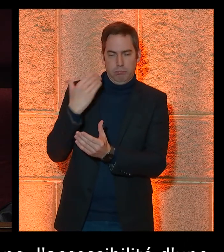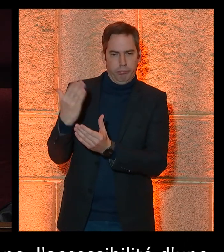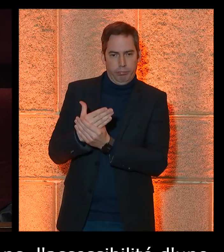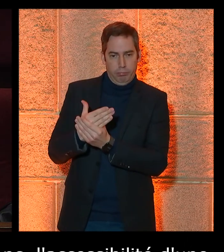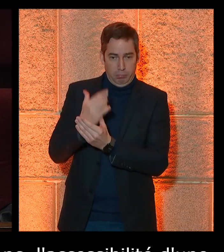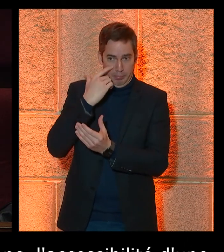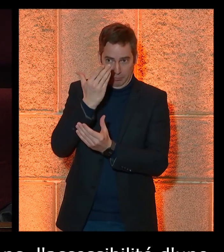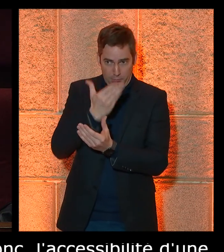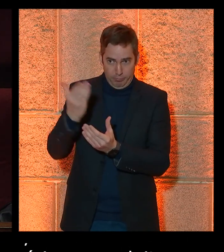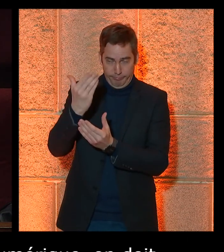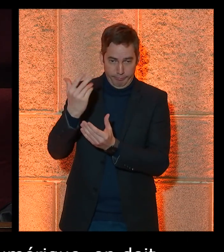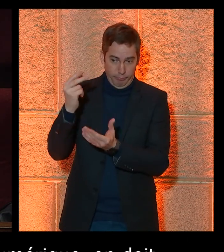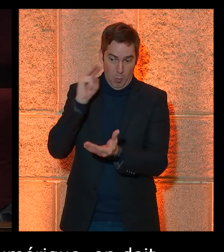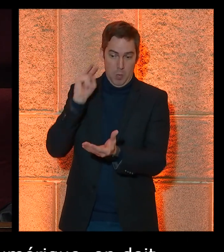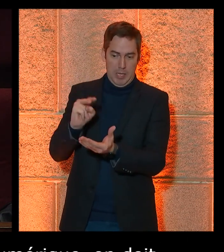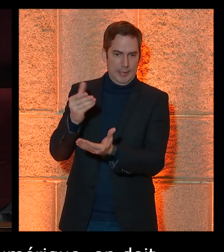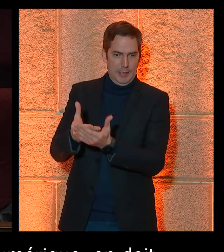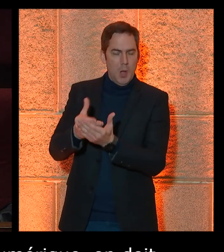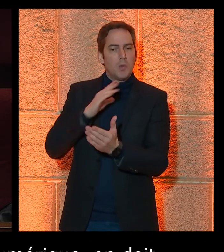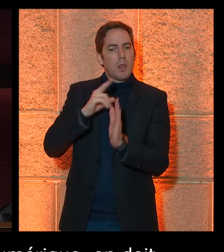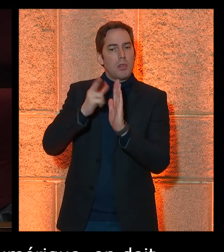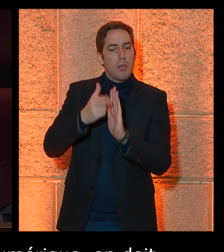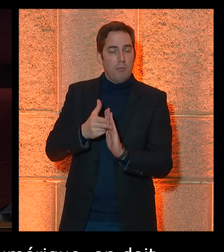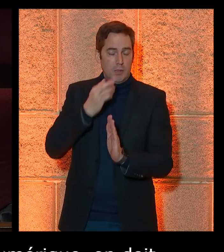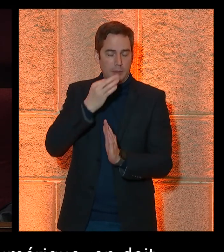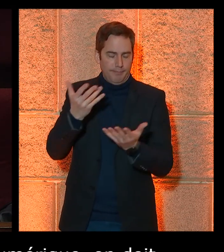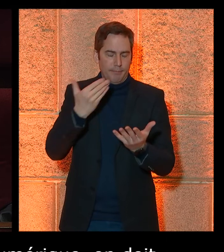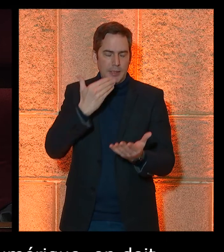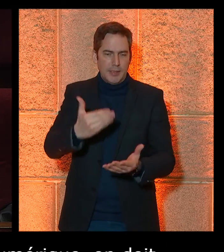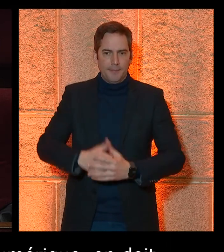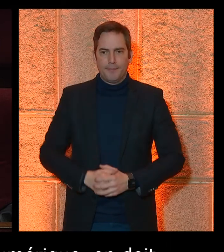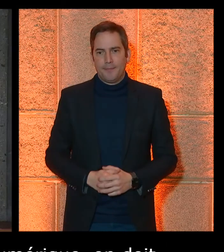tout simplement, effectivement, aux normes qu'on a déjà rappelées ce matin. Je vous remercie.